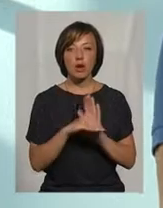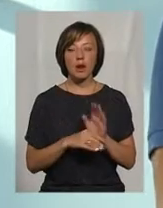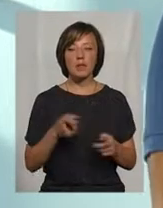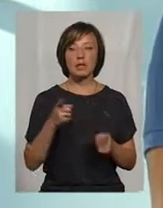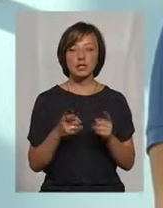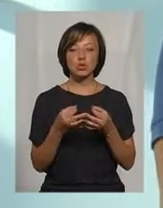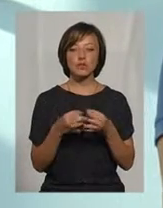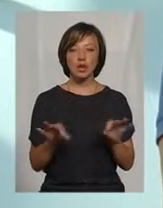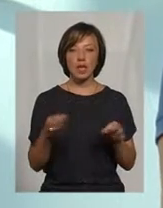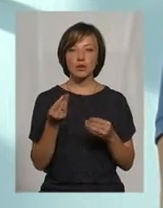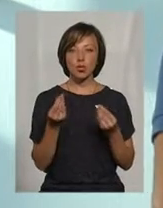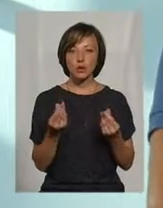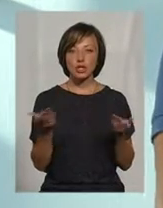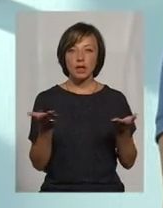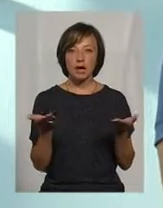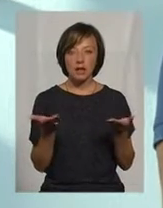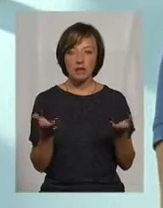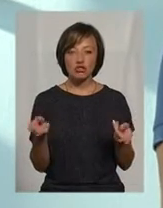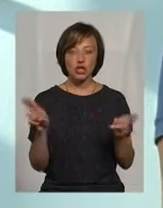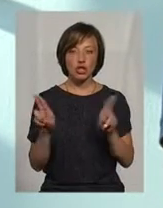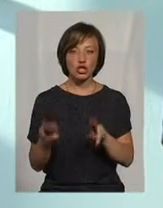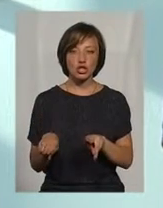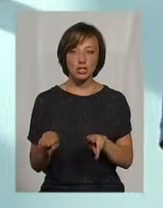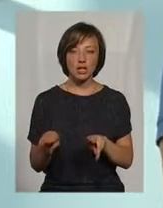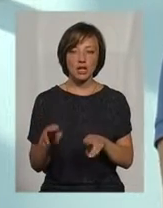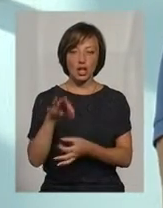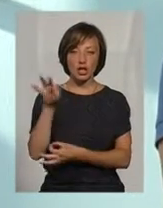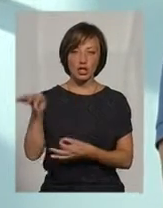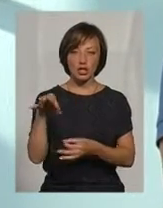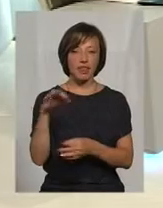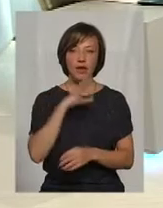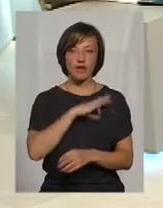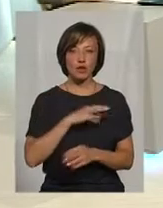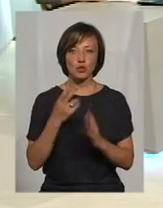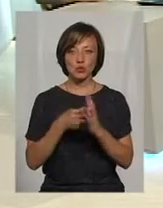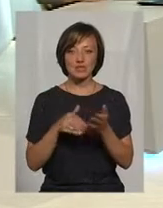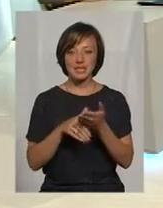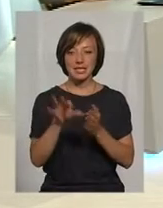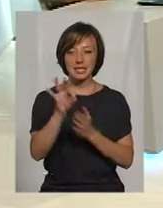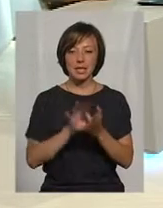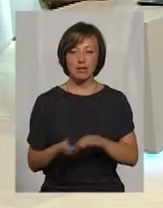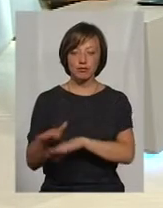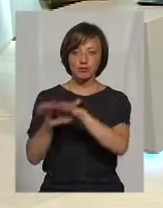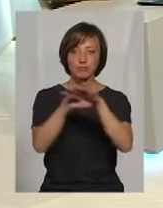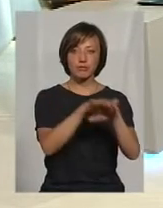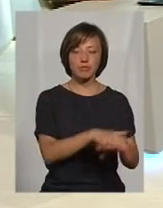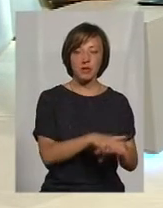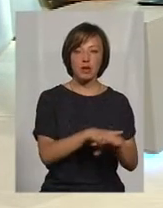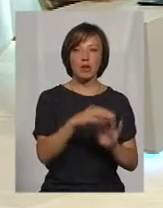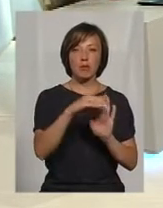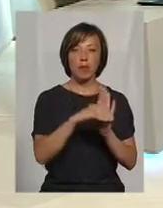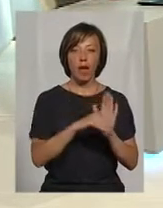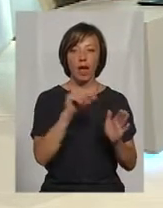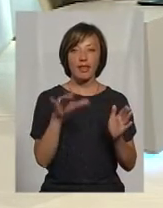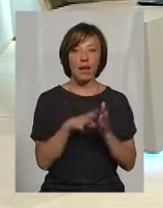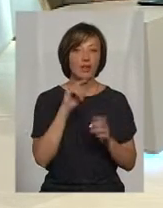дозволяла, допустим, ці кошти, які в нас осталися надлишкові, от невикористані субсидії, зразу прикидалися по програмі